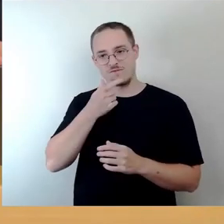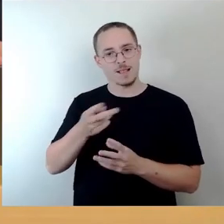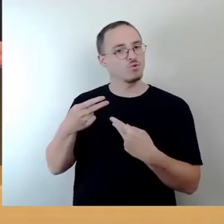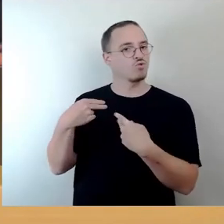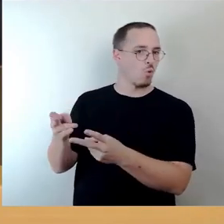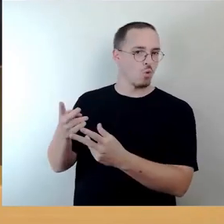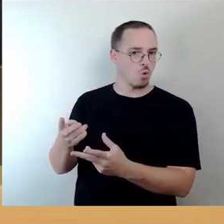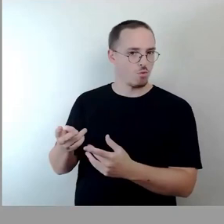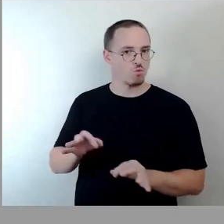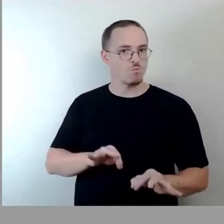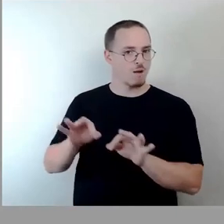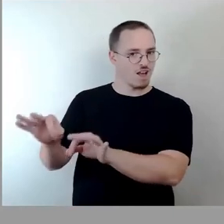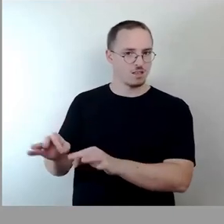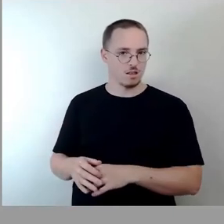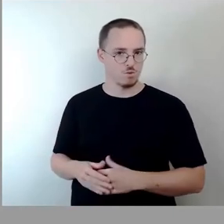bitte ich um das Stimmzeichen.